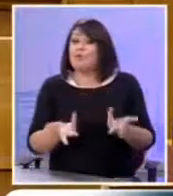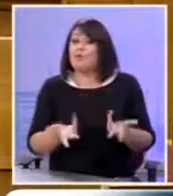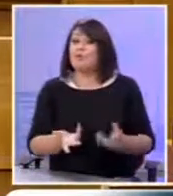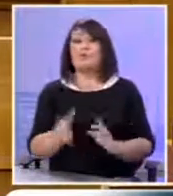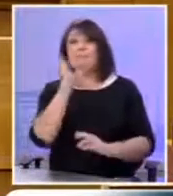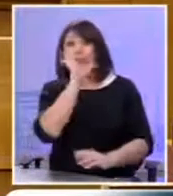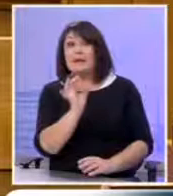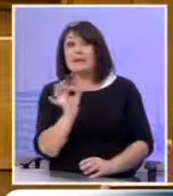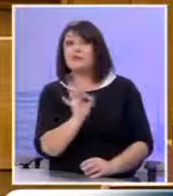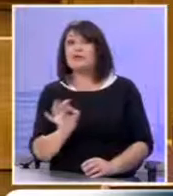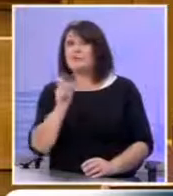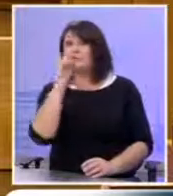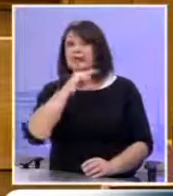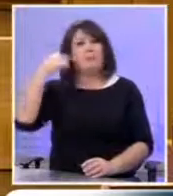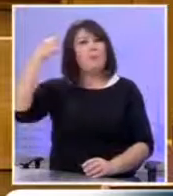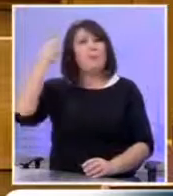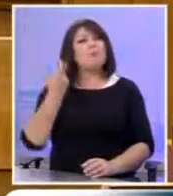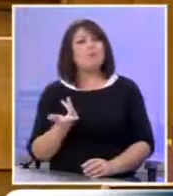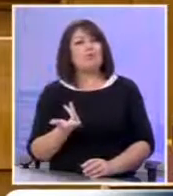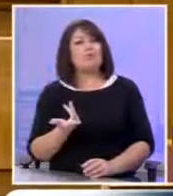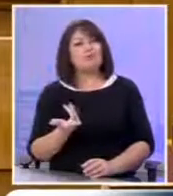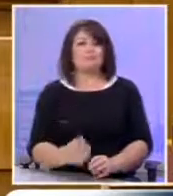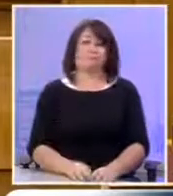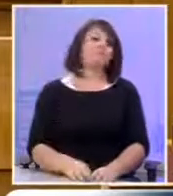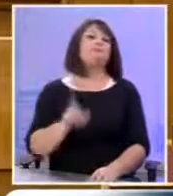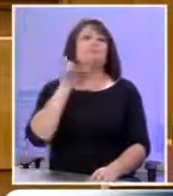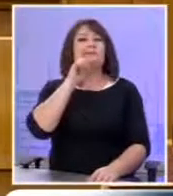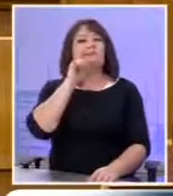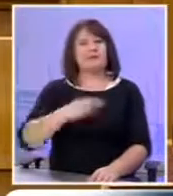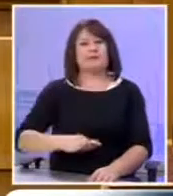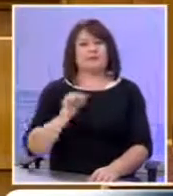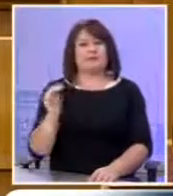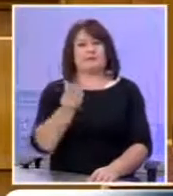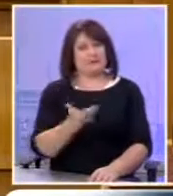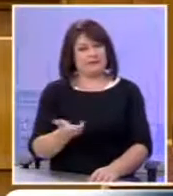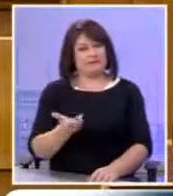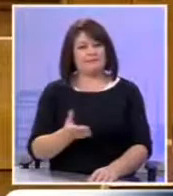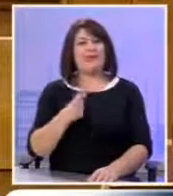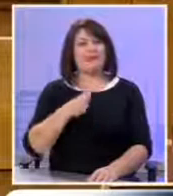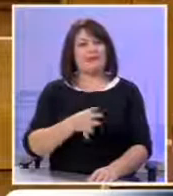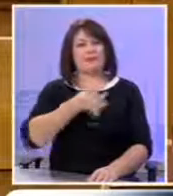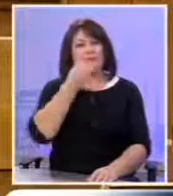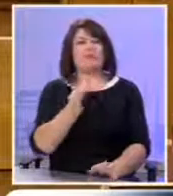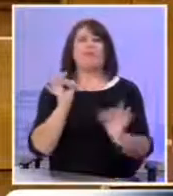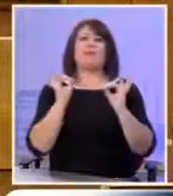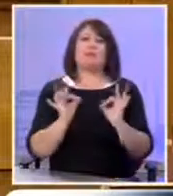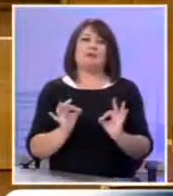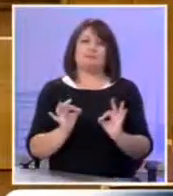και πού βρίσκονται οι ψευδεστήσεις Κυρίες και κύριοι βουλευτές Θέλω να είμαι σαφής